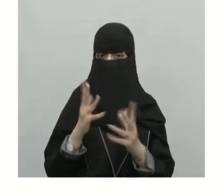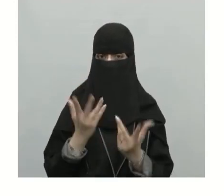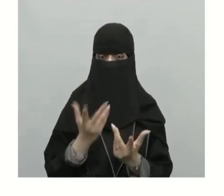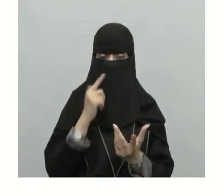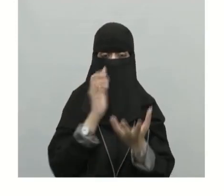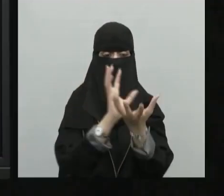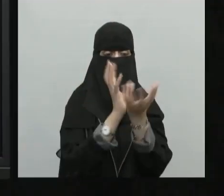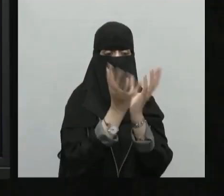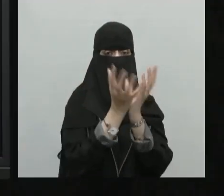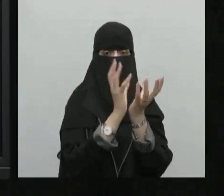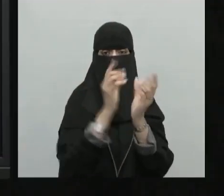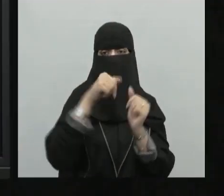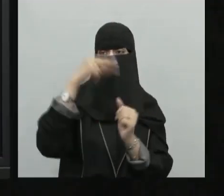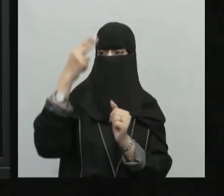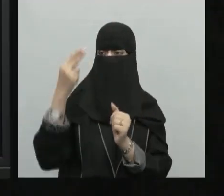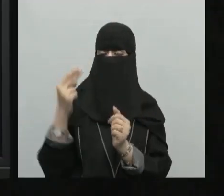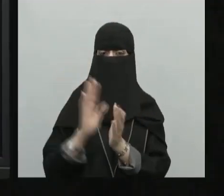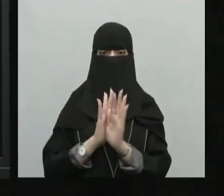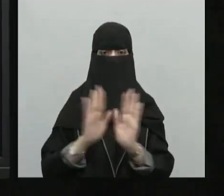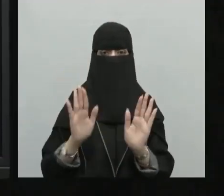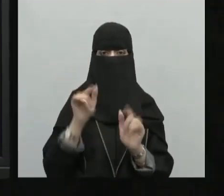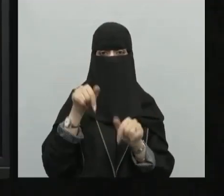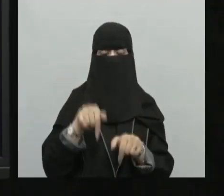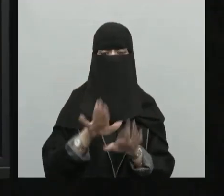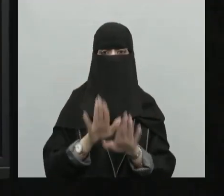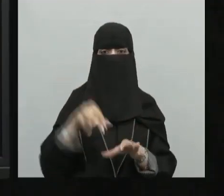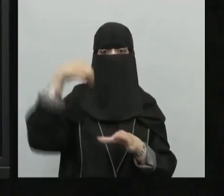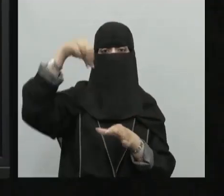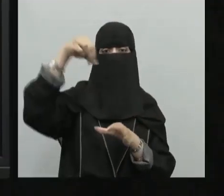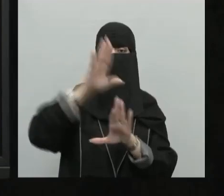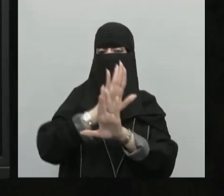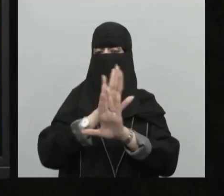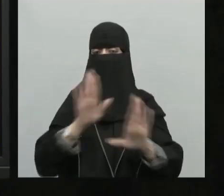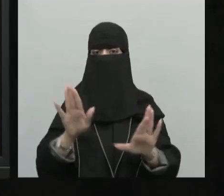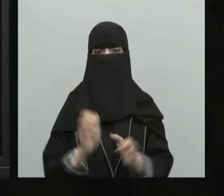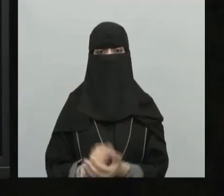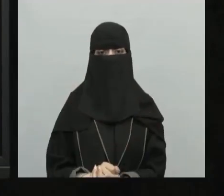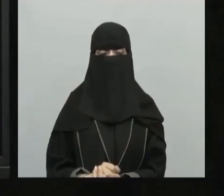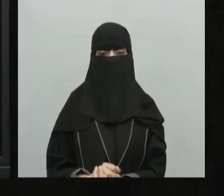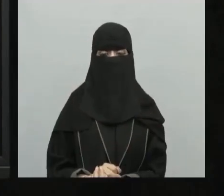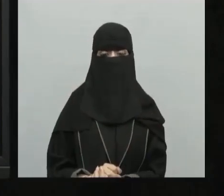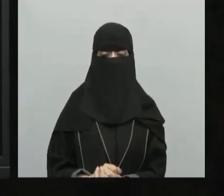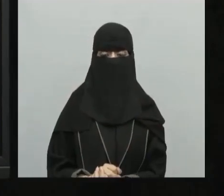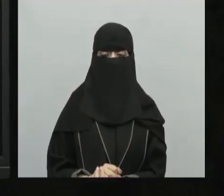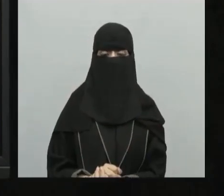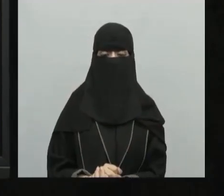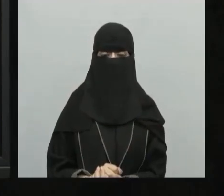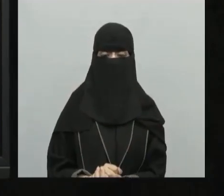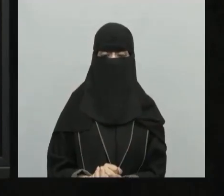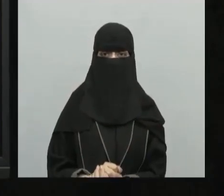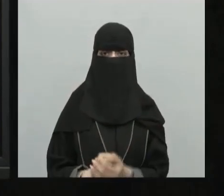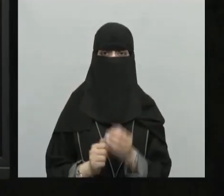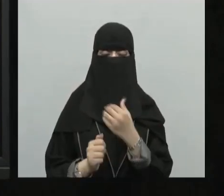للكرة الأرضية أو للخرائط أي أن وجودها فقط على هذه النماذج أو على خرائط